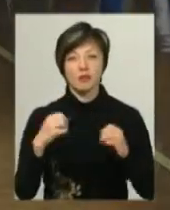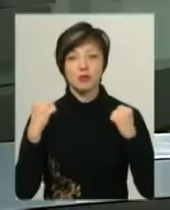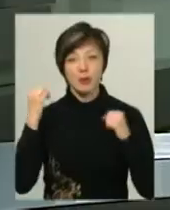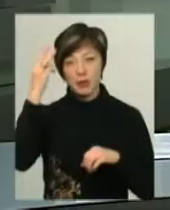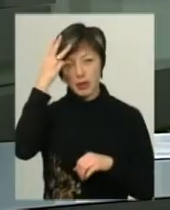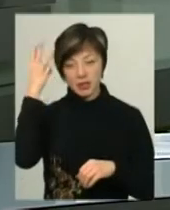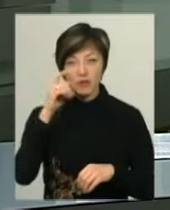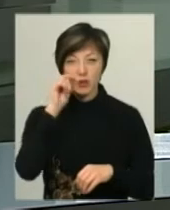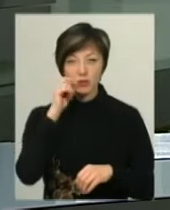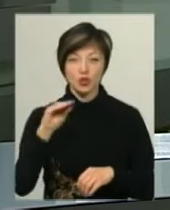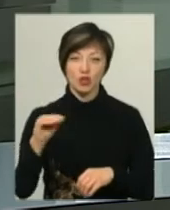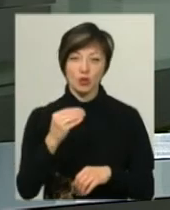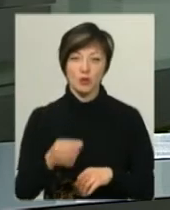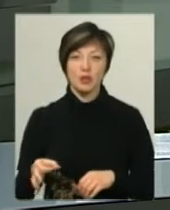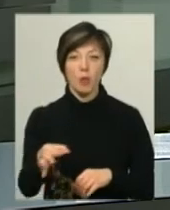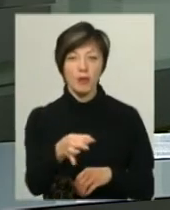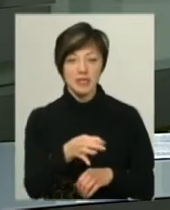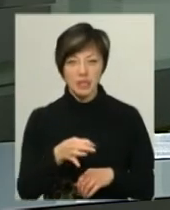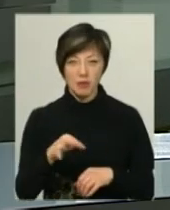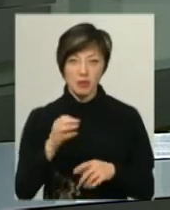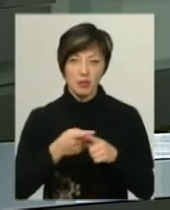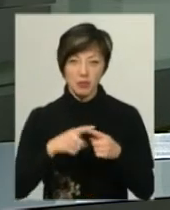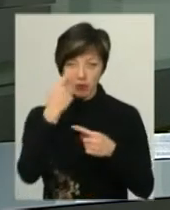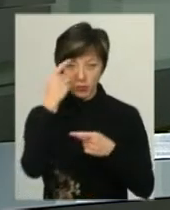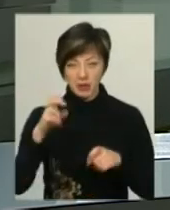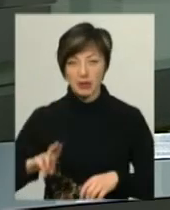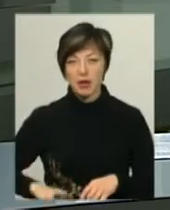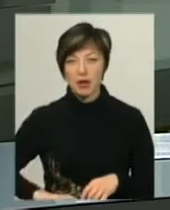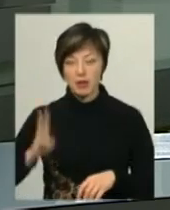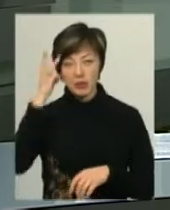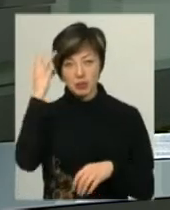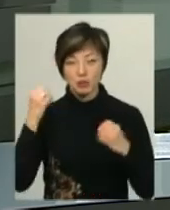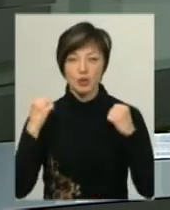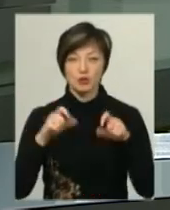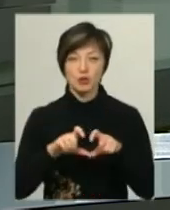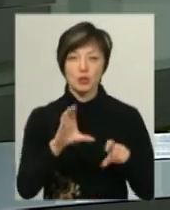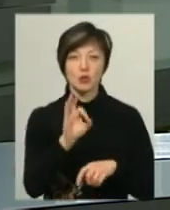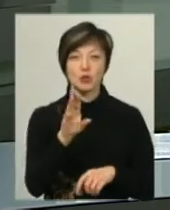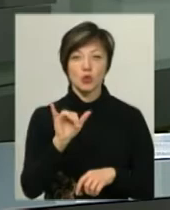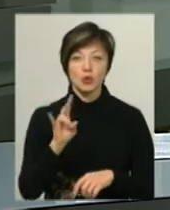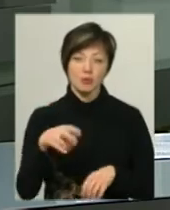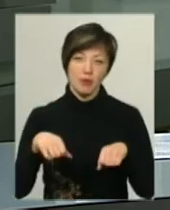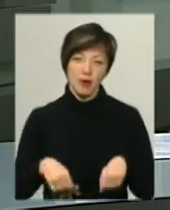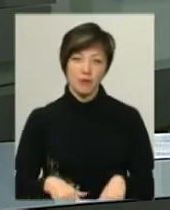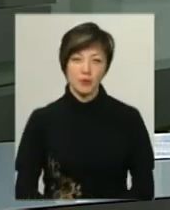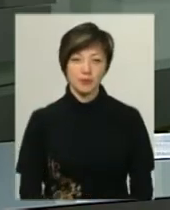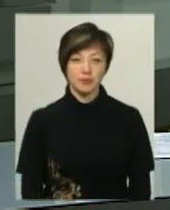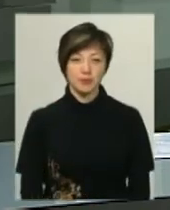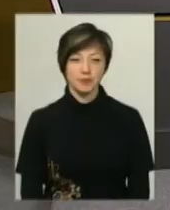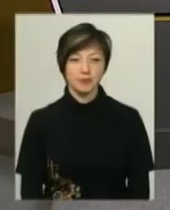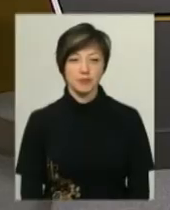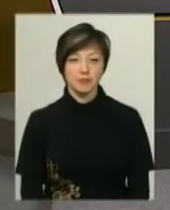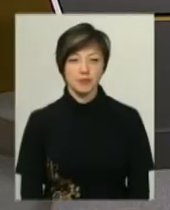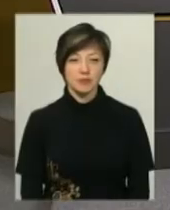Хмельницької, Волинської та Житомирської областей. Про це повідомляє директор Хмельницької спортивної школи Самсон право Гаррій Осідлевич.